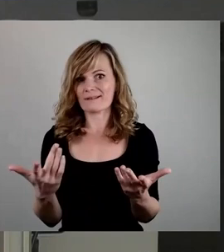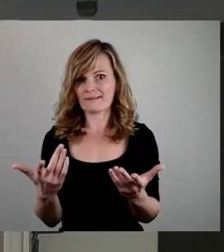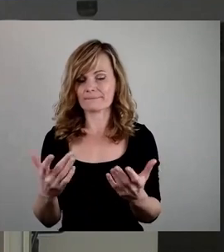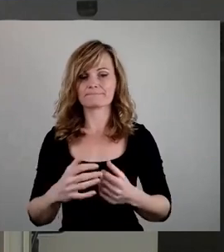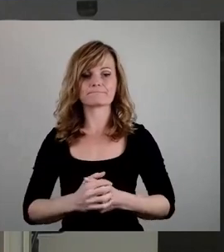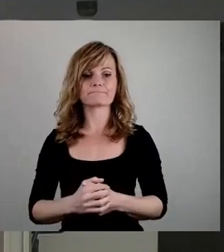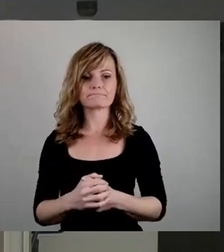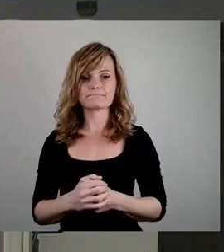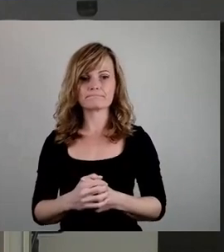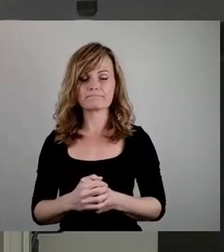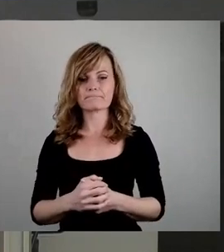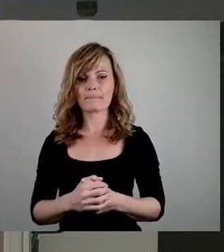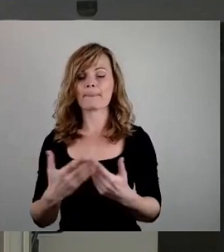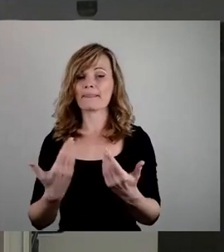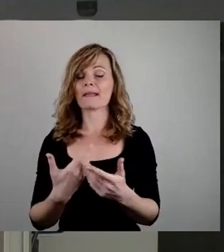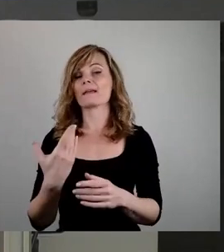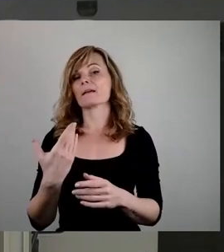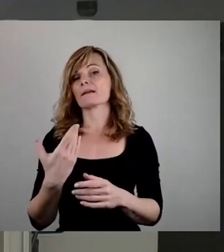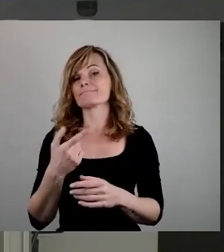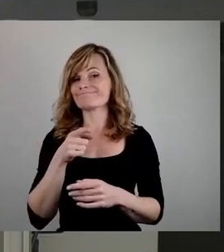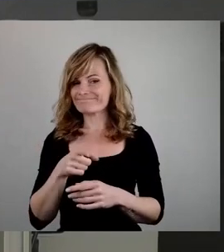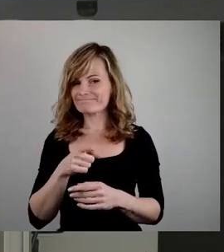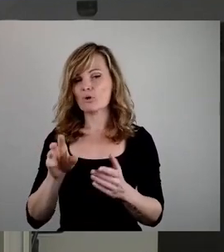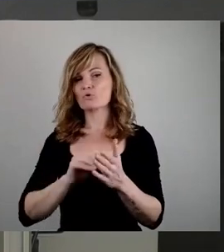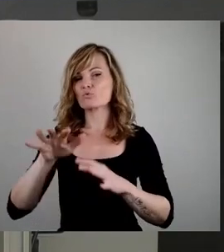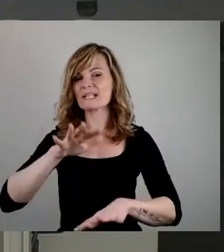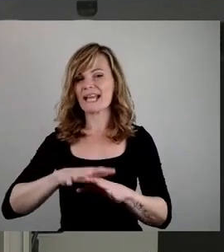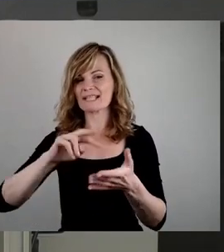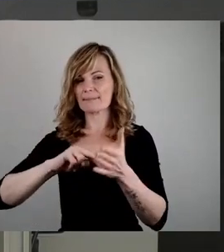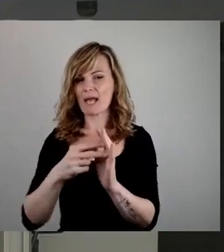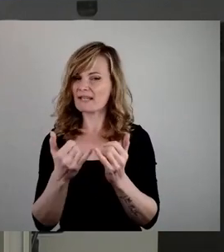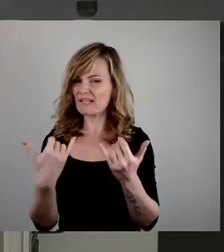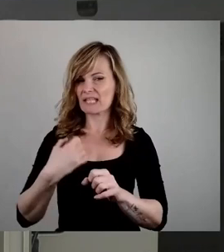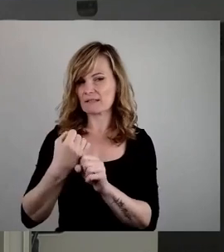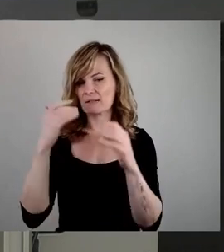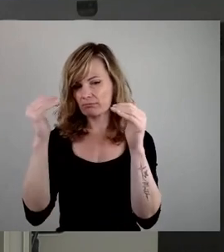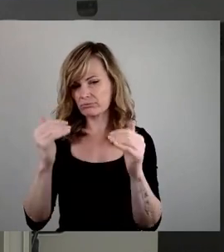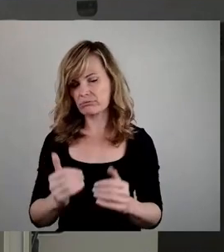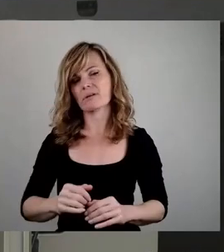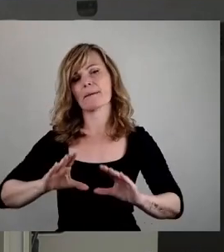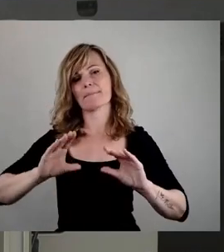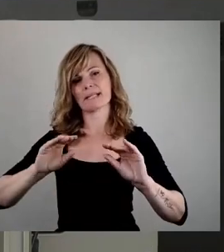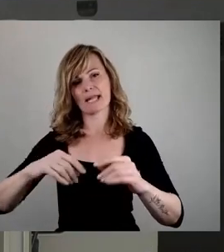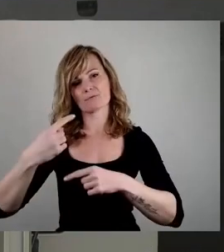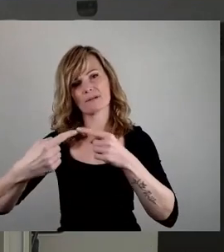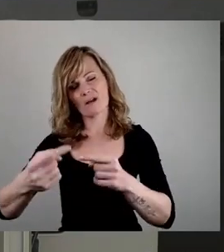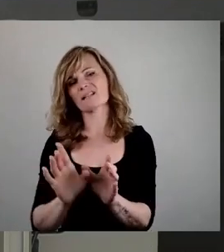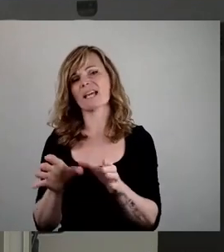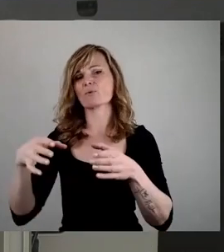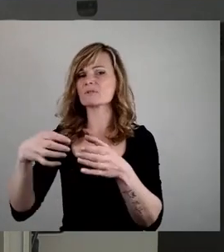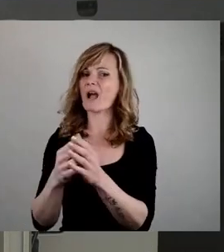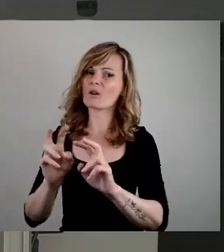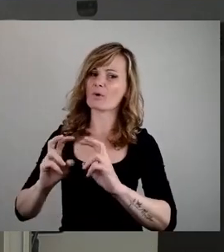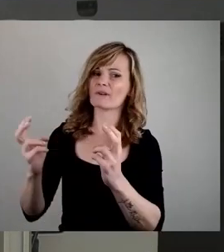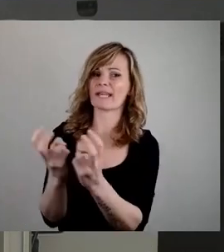Der Arbeitungsprozess des Schulnetzplans, auch das ist schon gesagt worden, war ein ganz breites Beteiligungsverfahren mit Regionalkonferenzen, an dem sich unglaublich viele